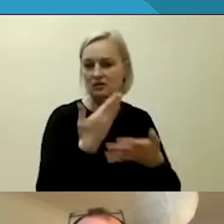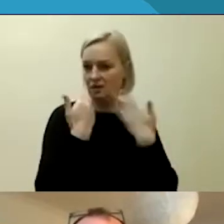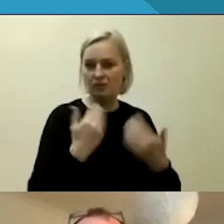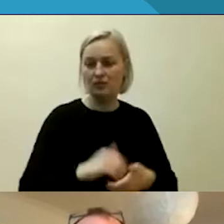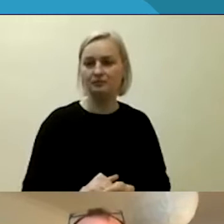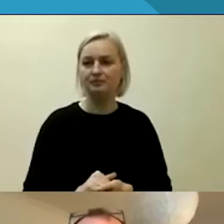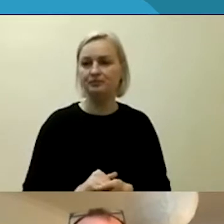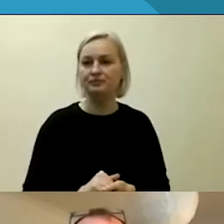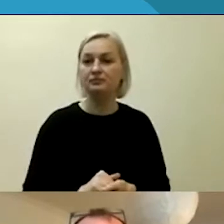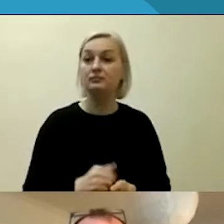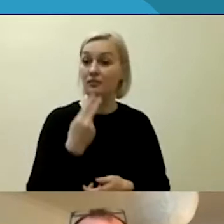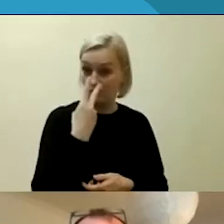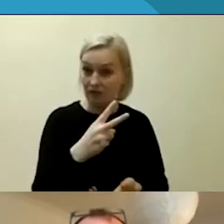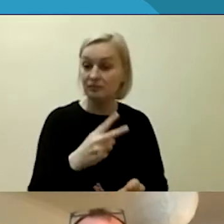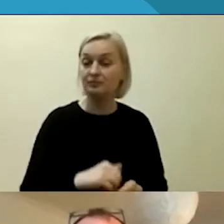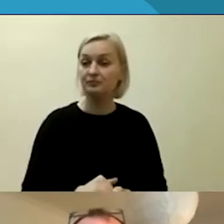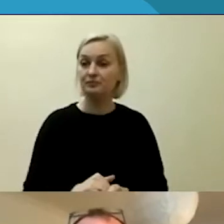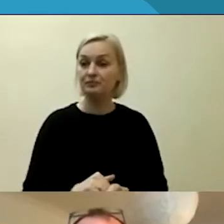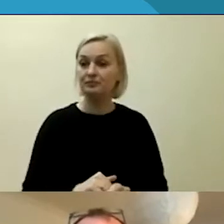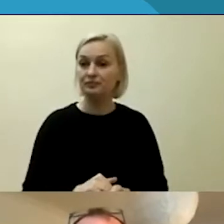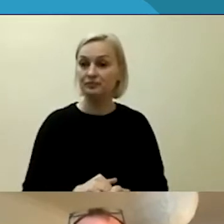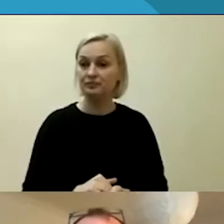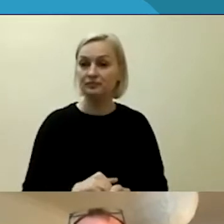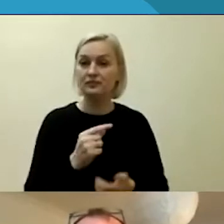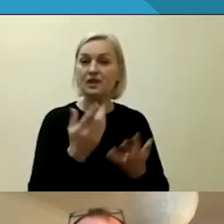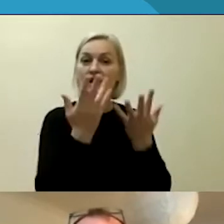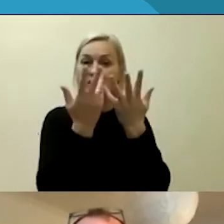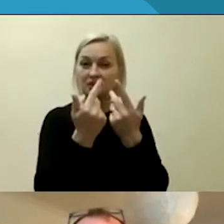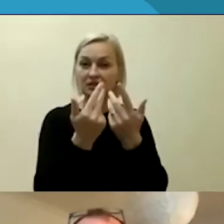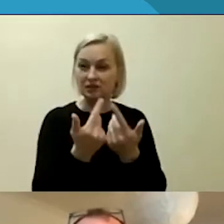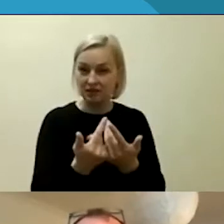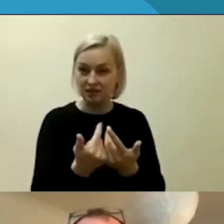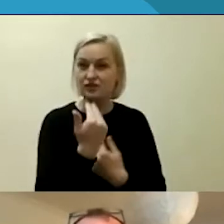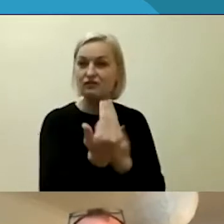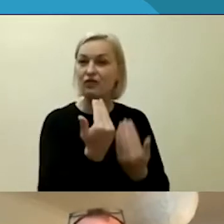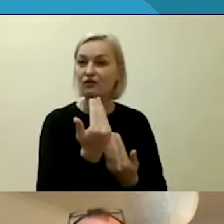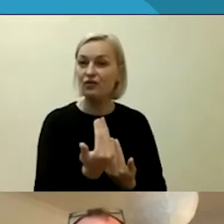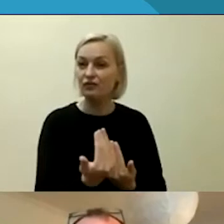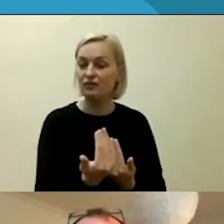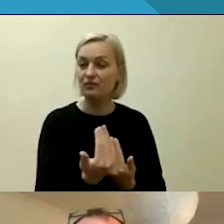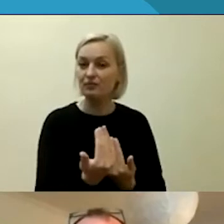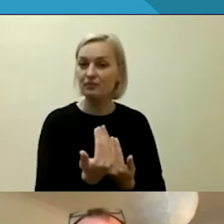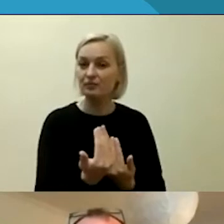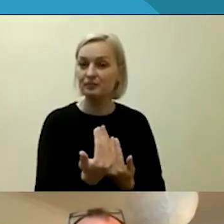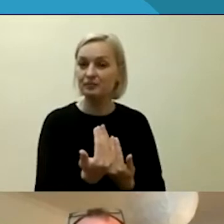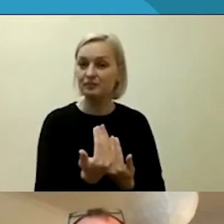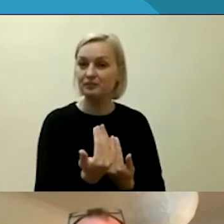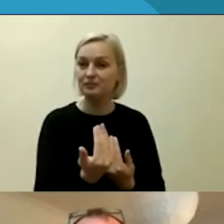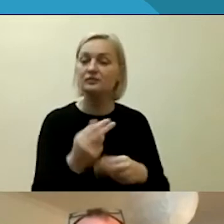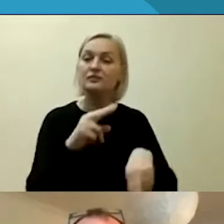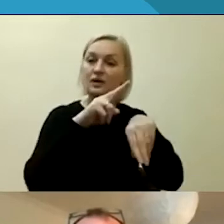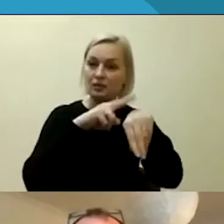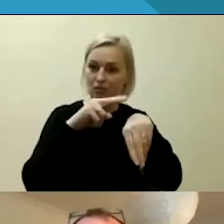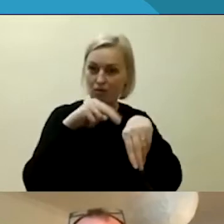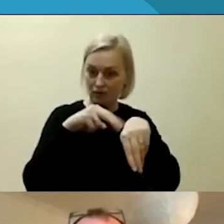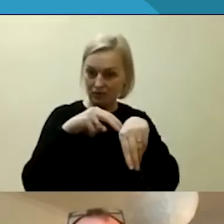Matote, kad kaip skaičiai atrodė policijos